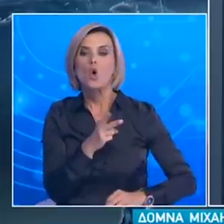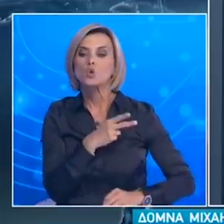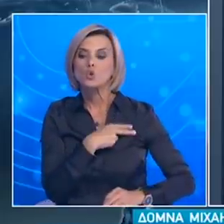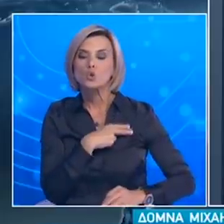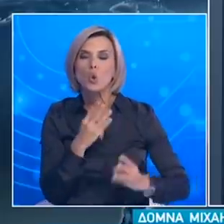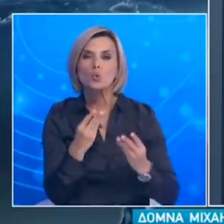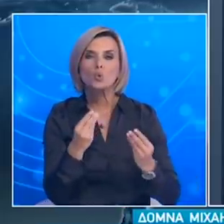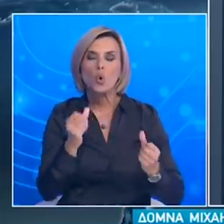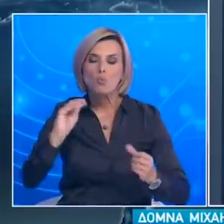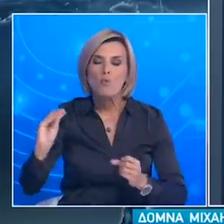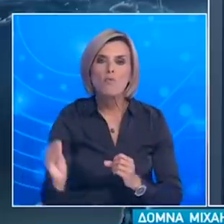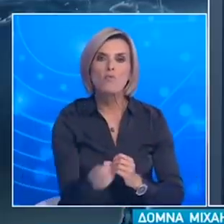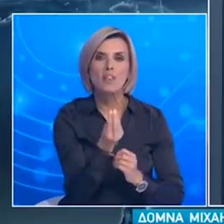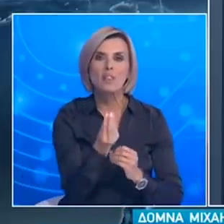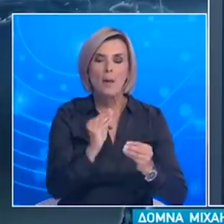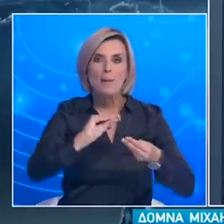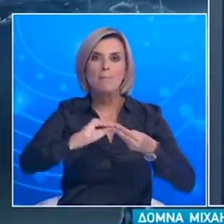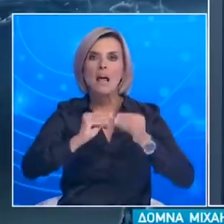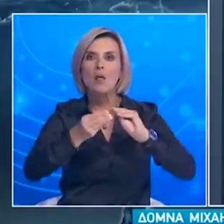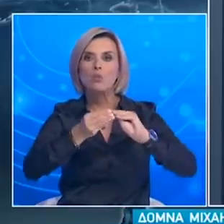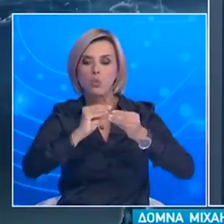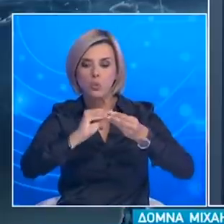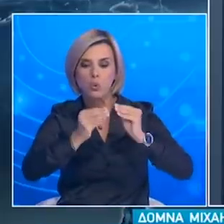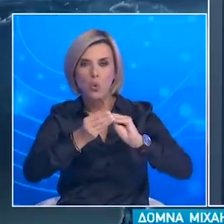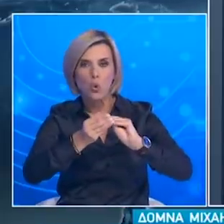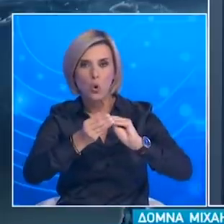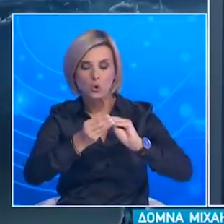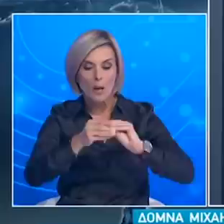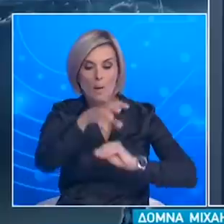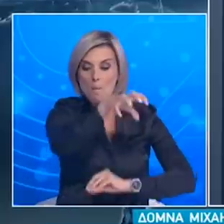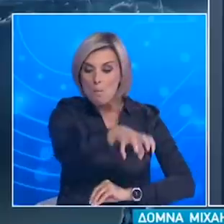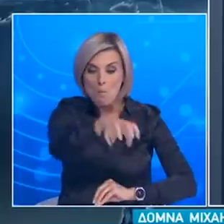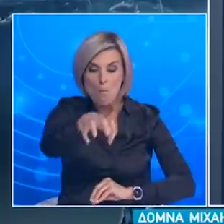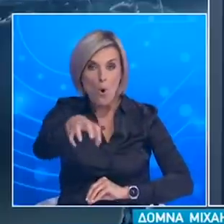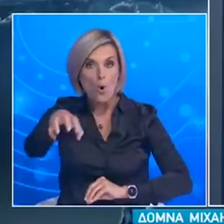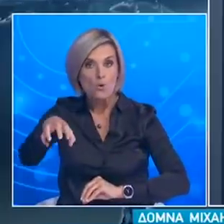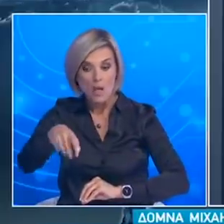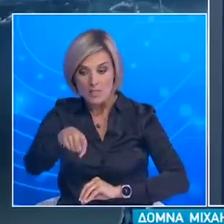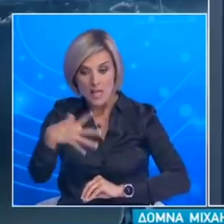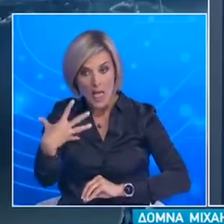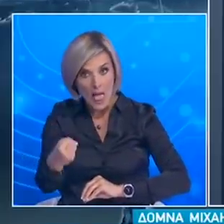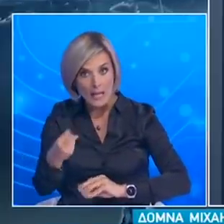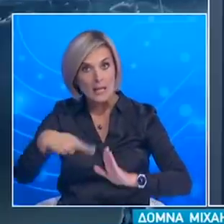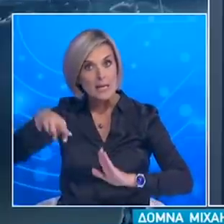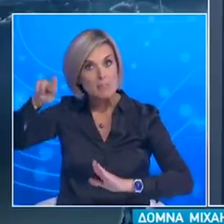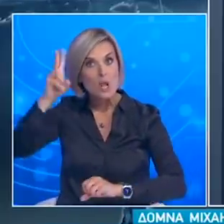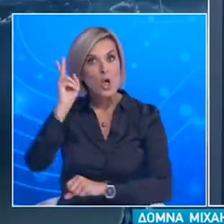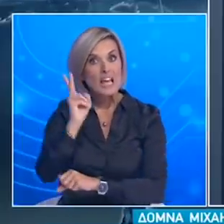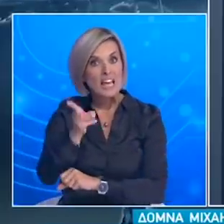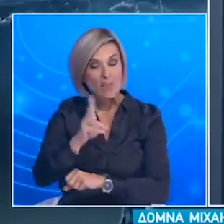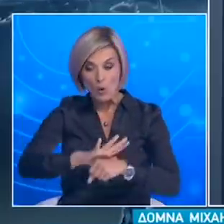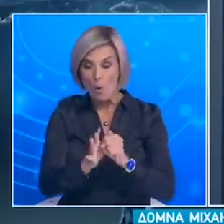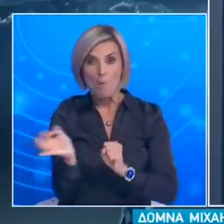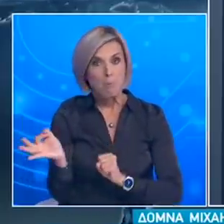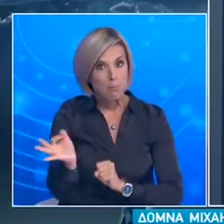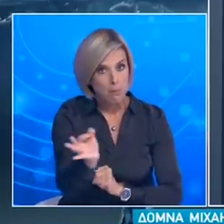κορονοϊού με μεθοδολογία που προτεραιοποιεί μονάδες υψηλού κινδύνου και η οποία θα προσαρμόζεται με κάθε νέο